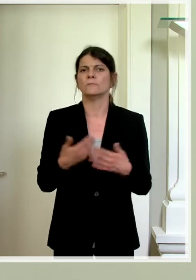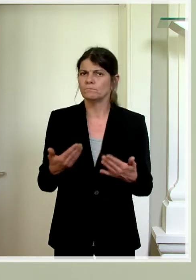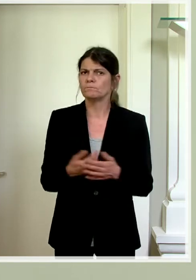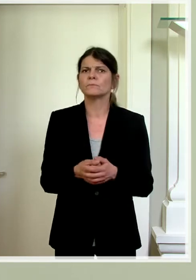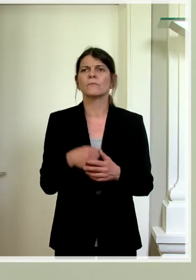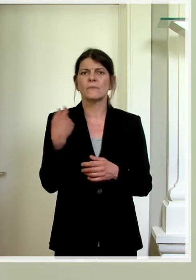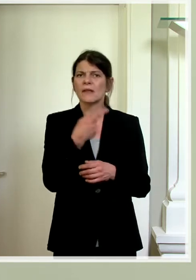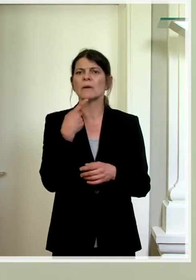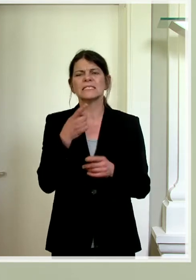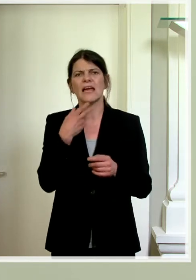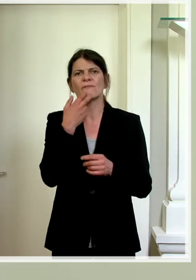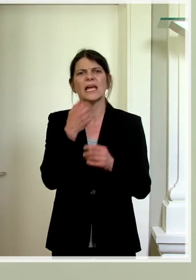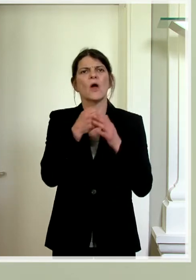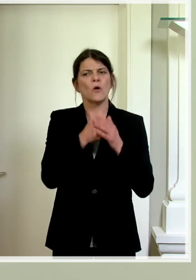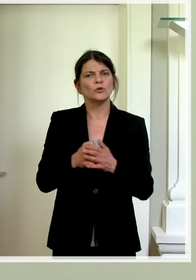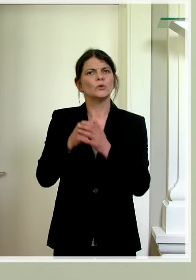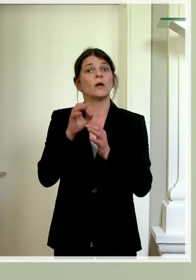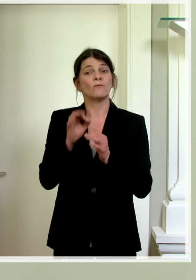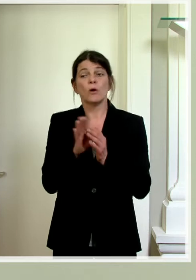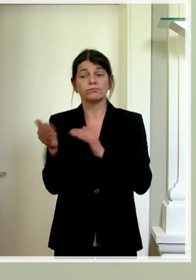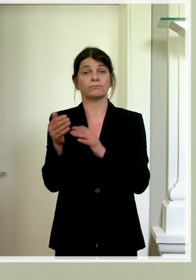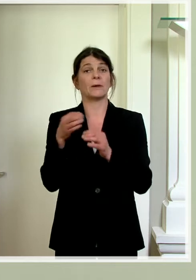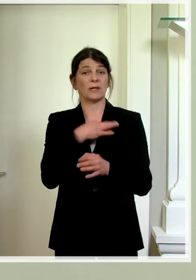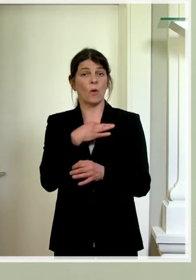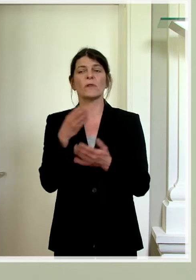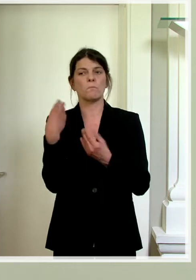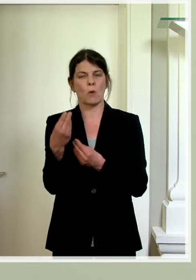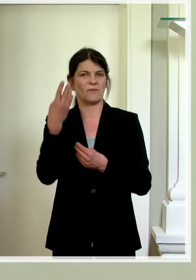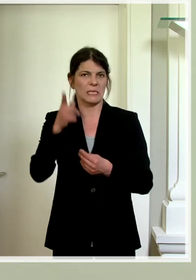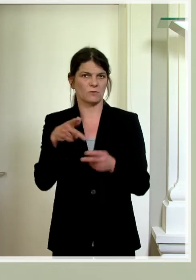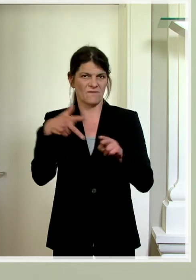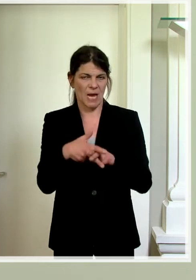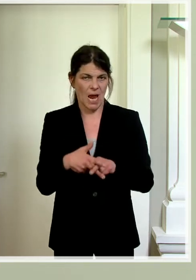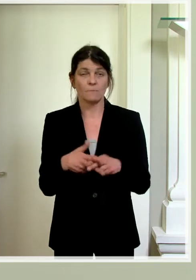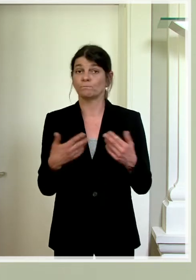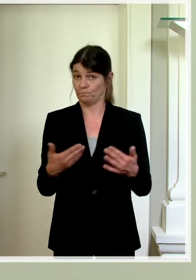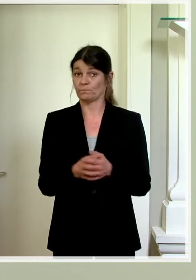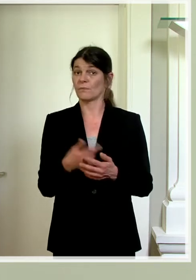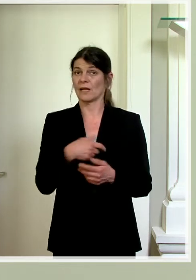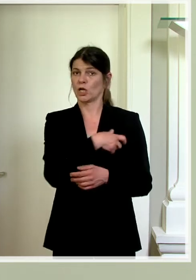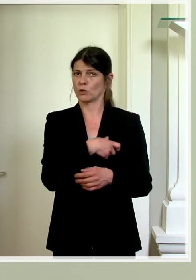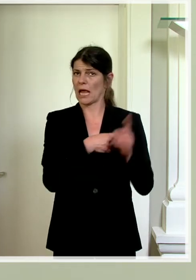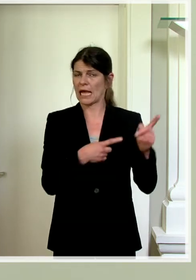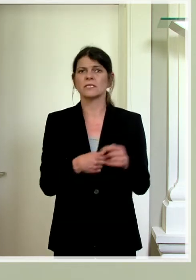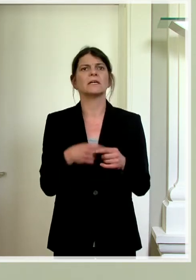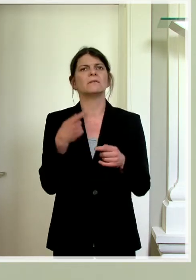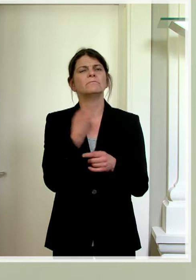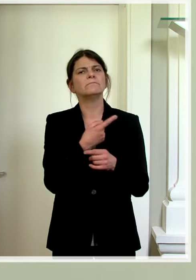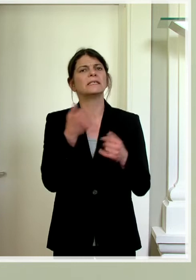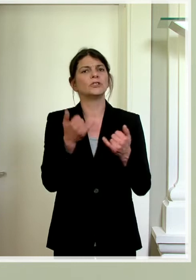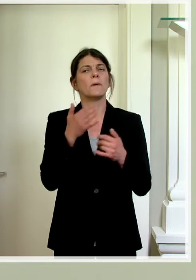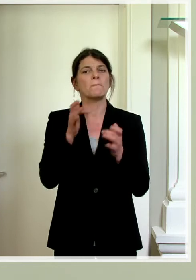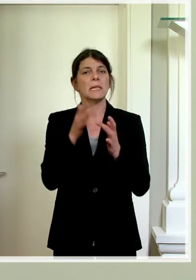Unterstützung für mittelbar Betroffene, diese 4.000 Franken, die wurde in der Schweiz jetzt quasi per Mitte Mai